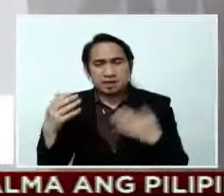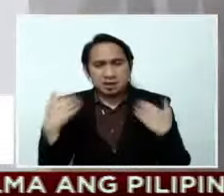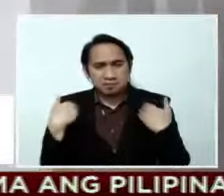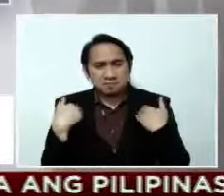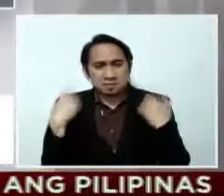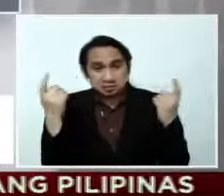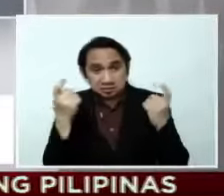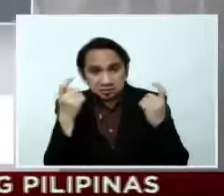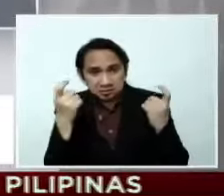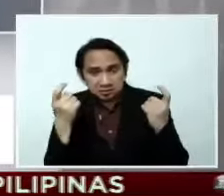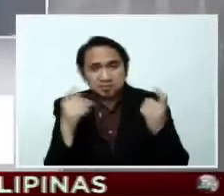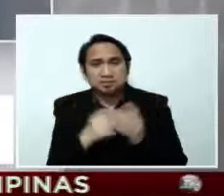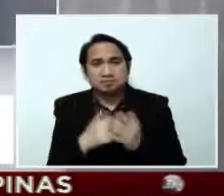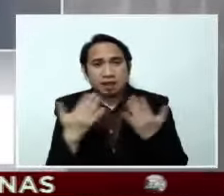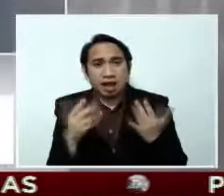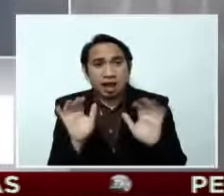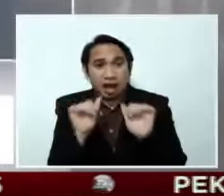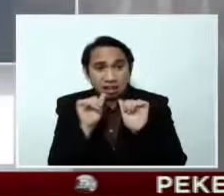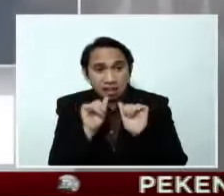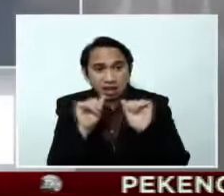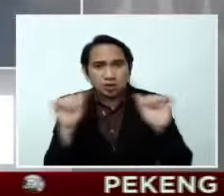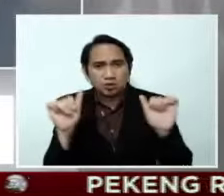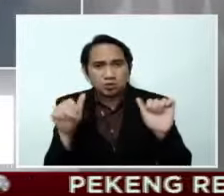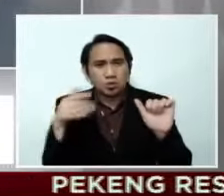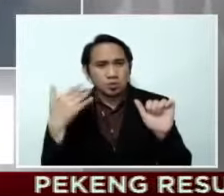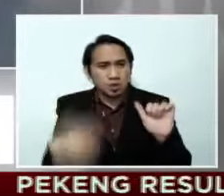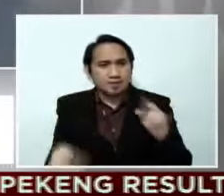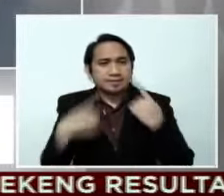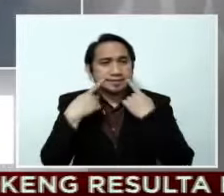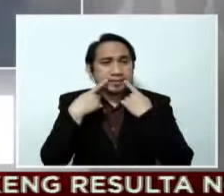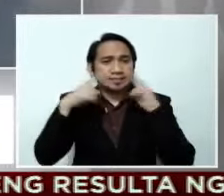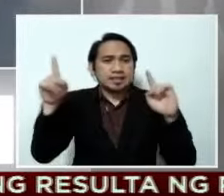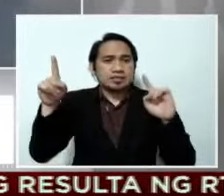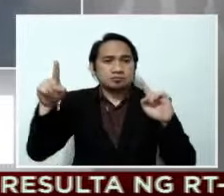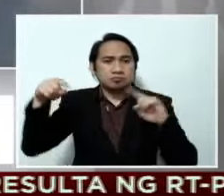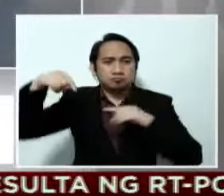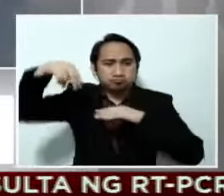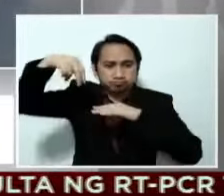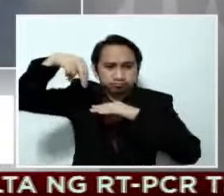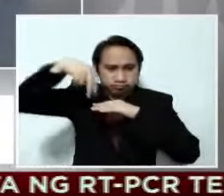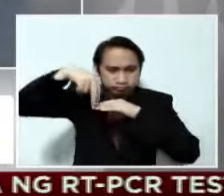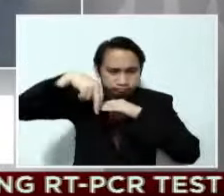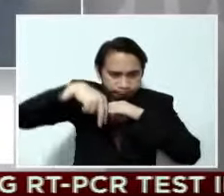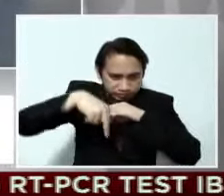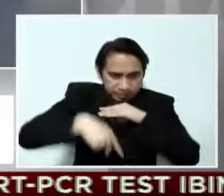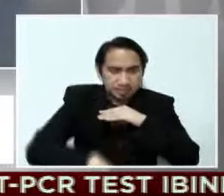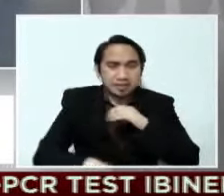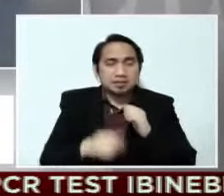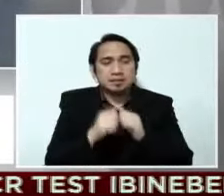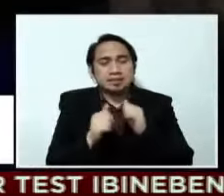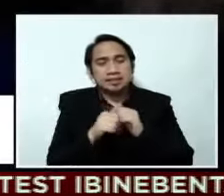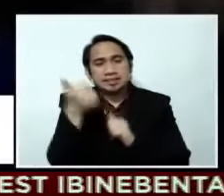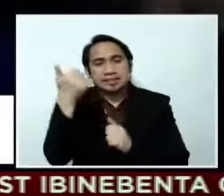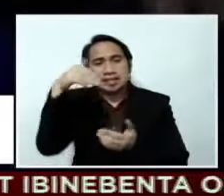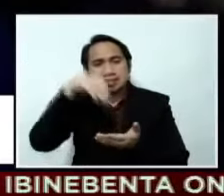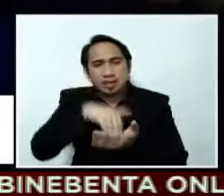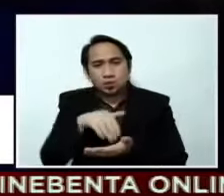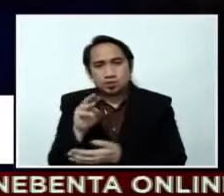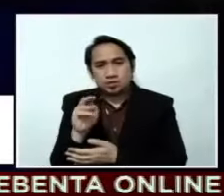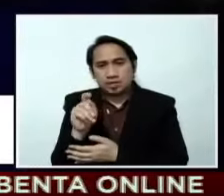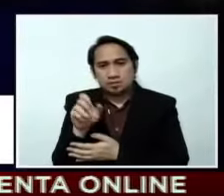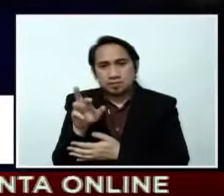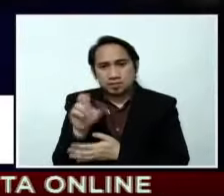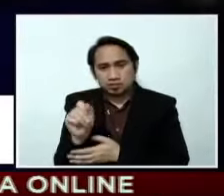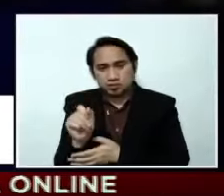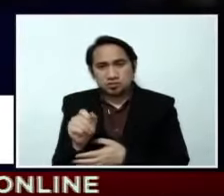nang i-anunsyo na naabot na lang team ang mayigit na 10,000 meters na lalim ng Mden